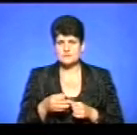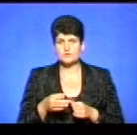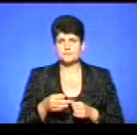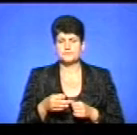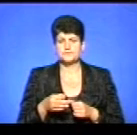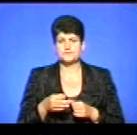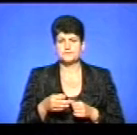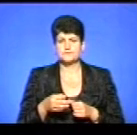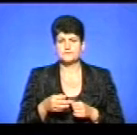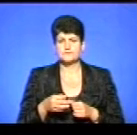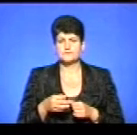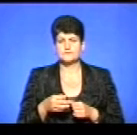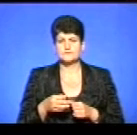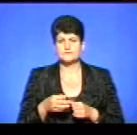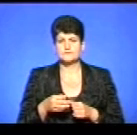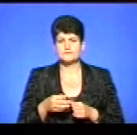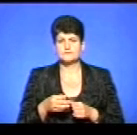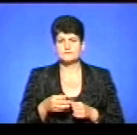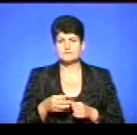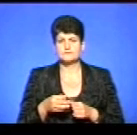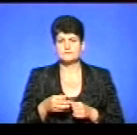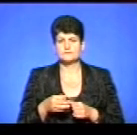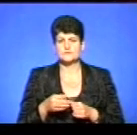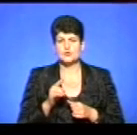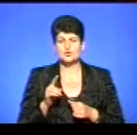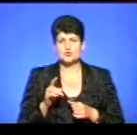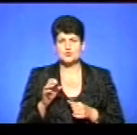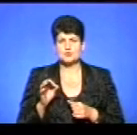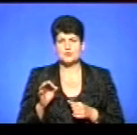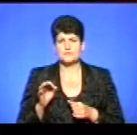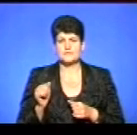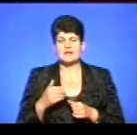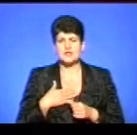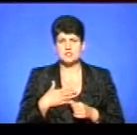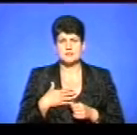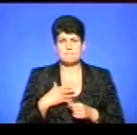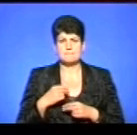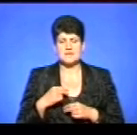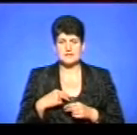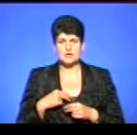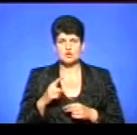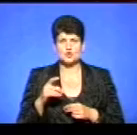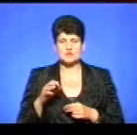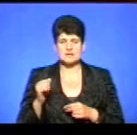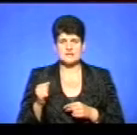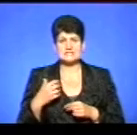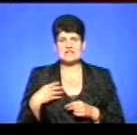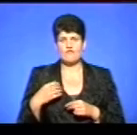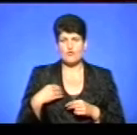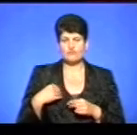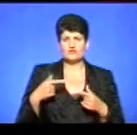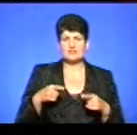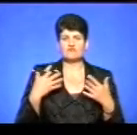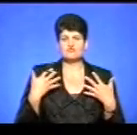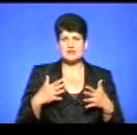наші партнери-зоозахисники із Львова, вони